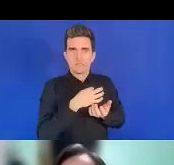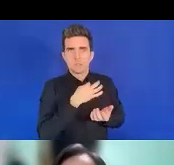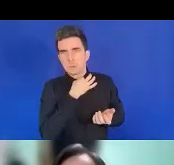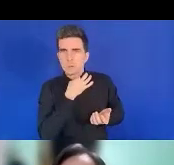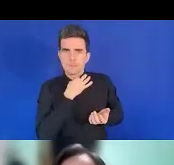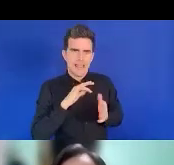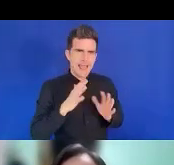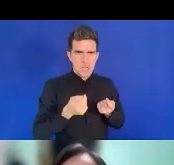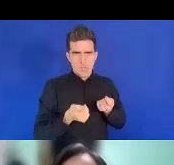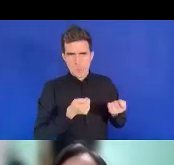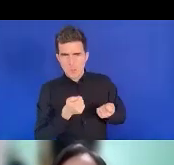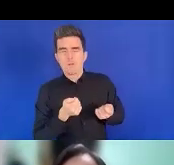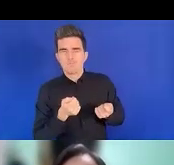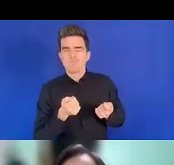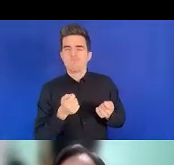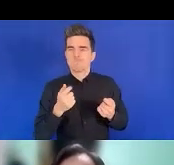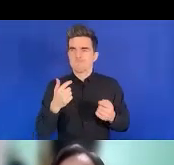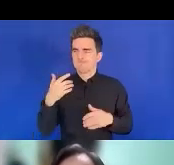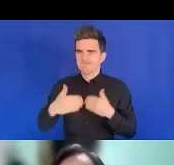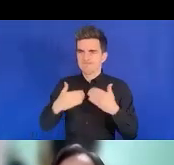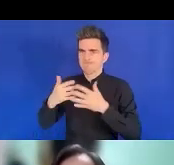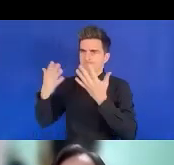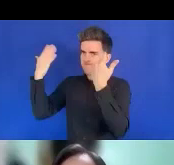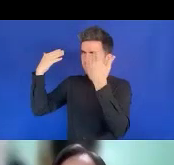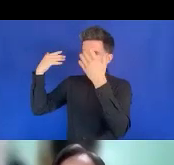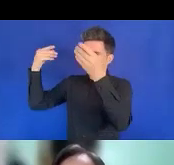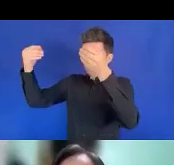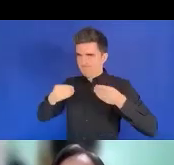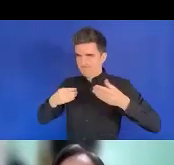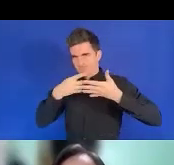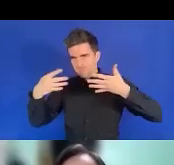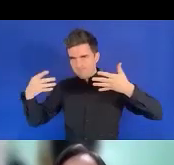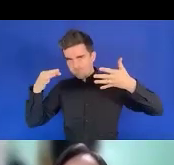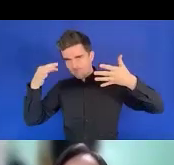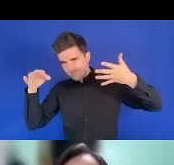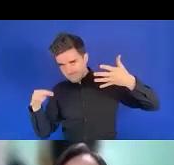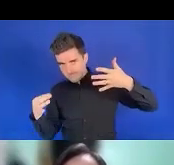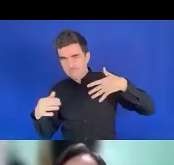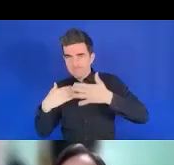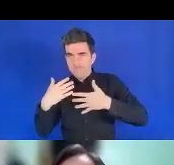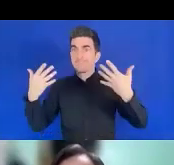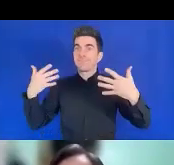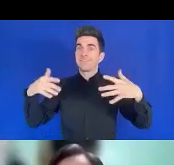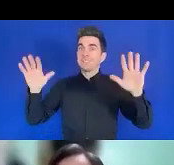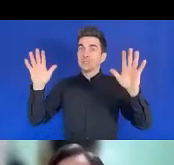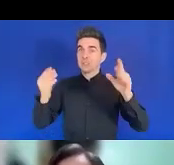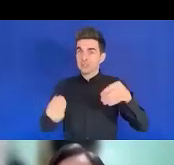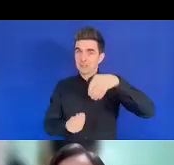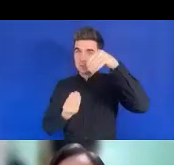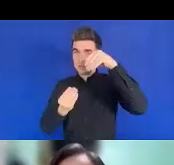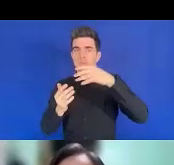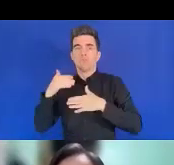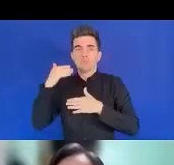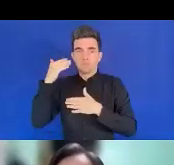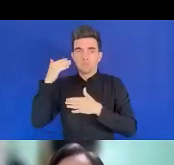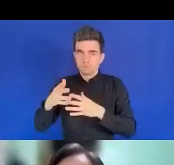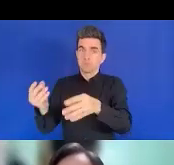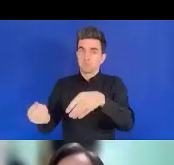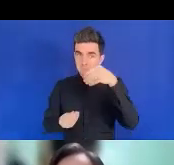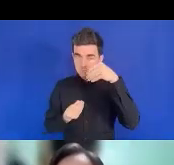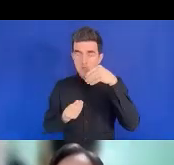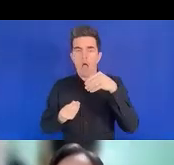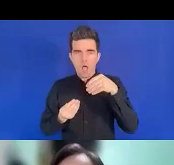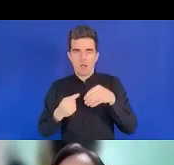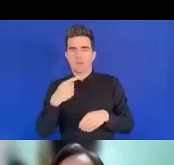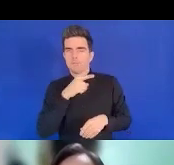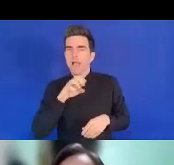Sanjaya vient de mentionner, la zone grise montre la